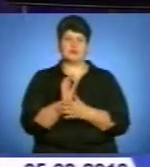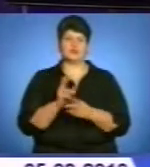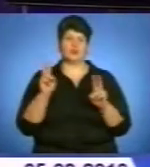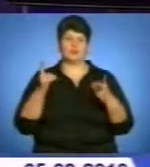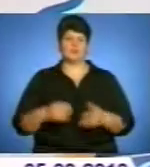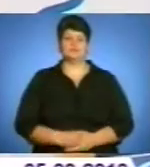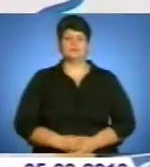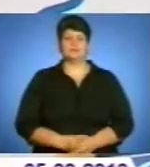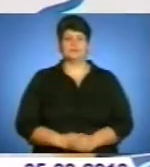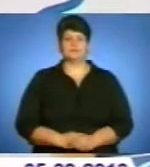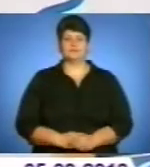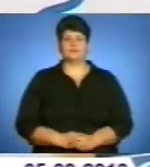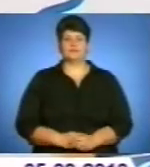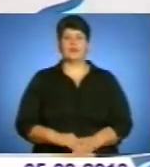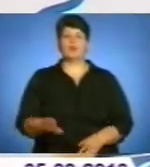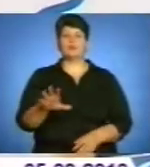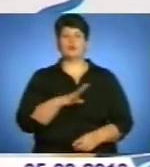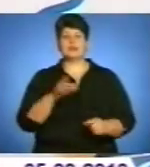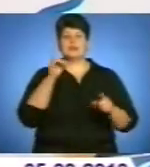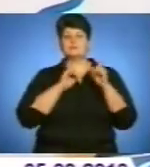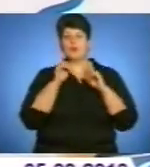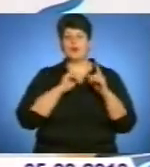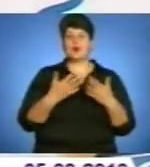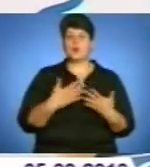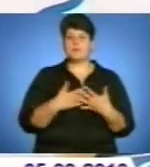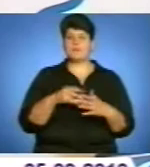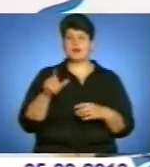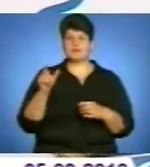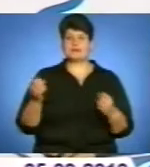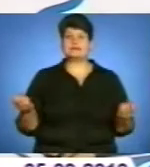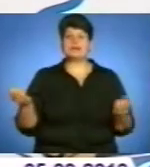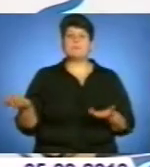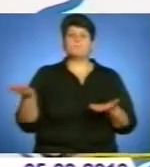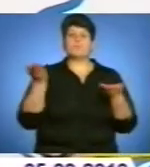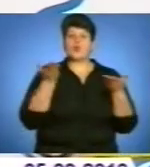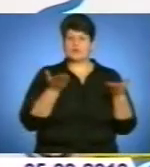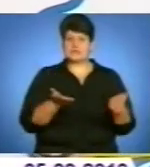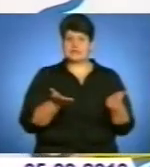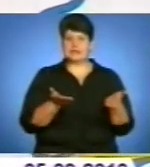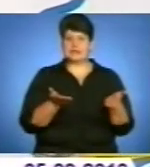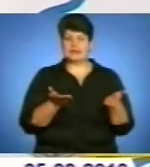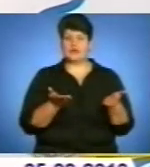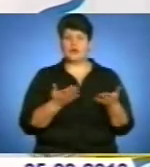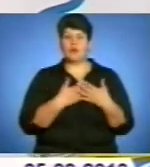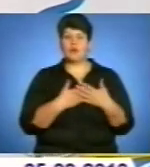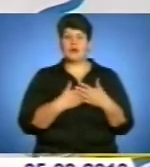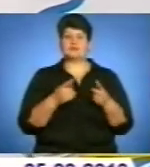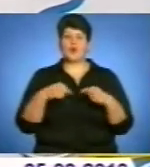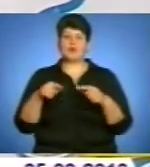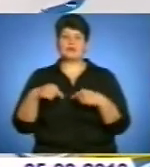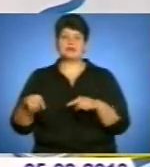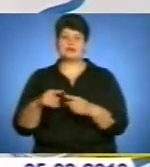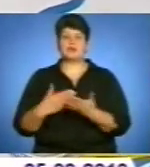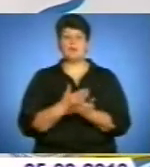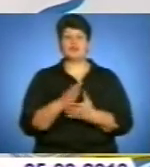Відбувалися збори громадськості. Ми запросили громадські організації, політичні